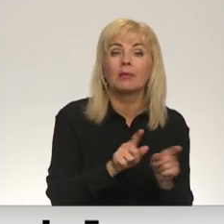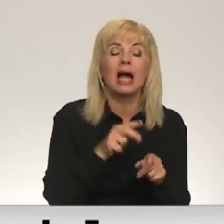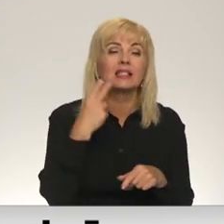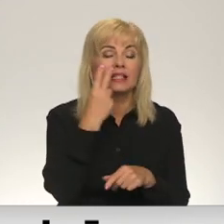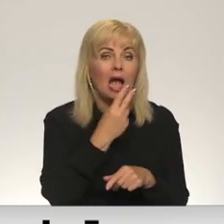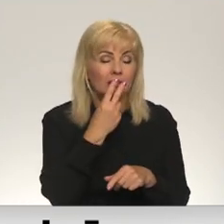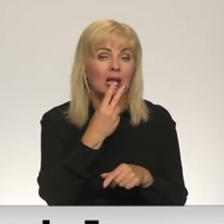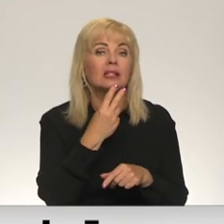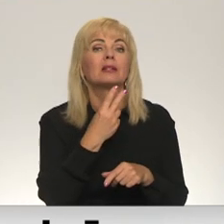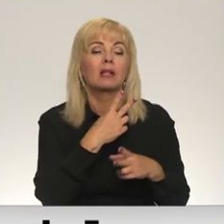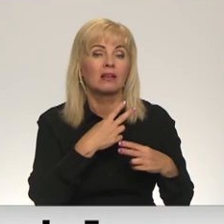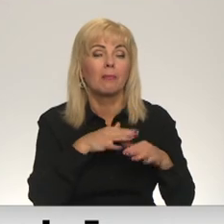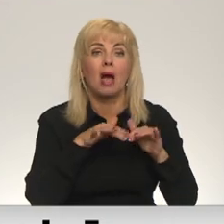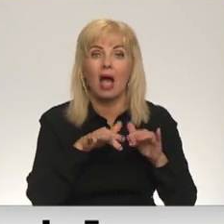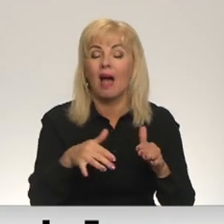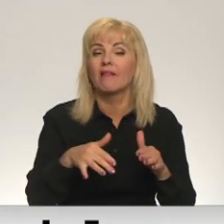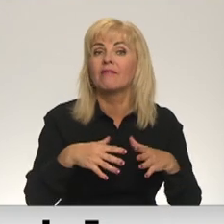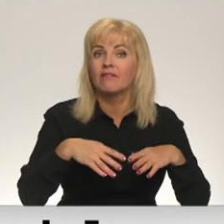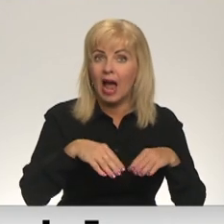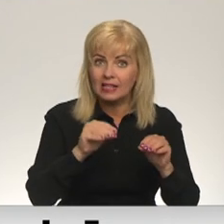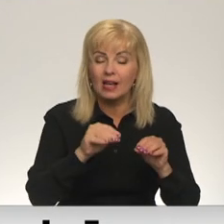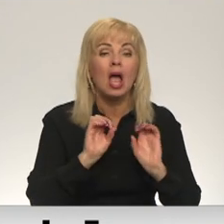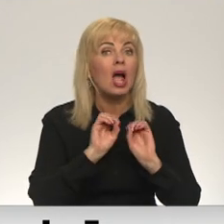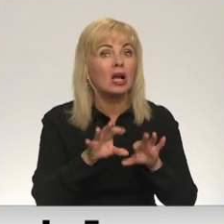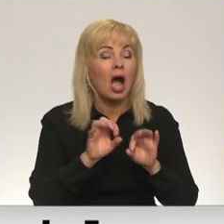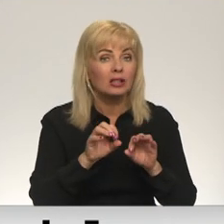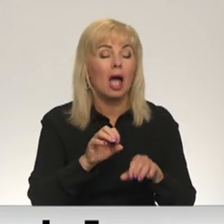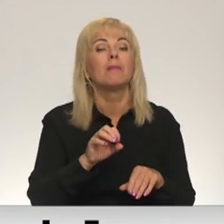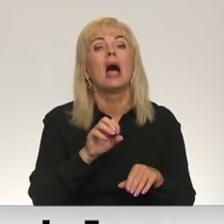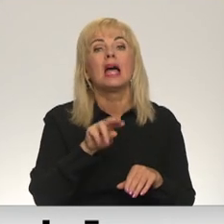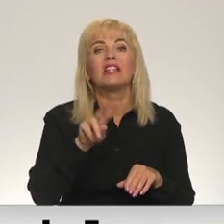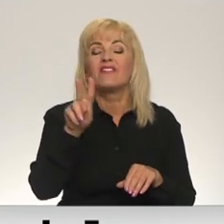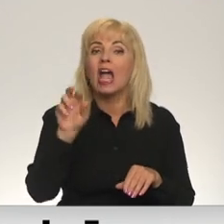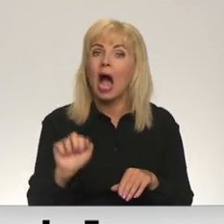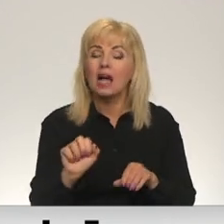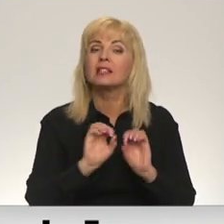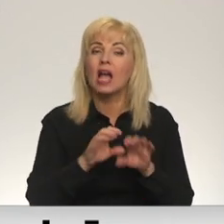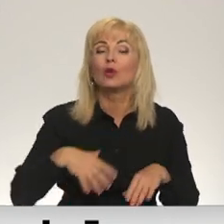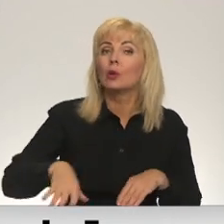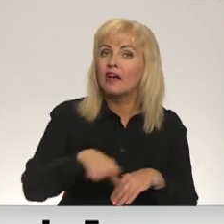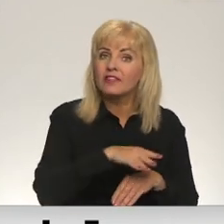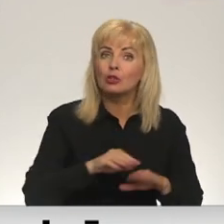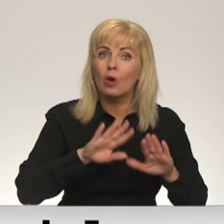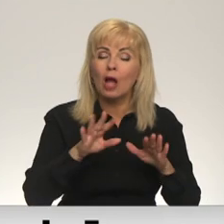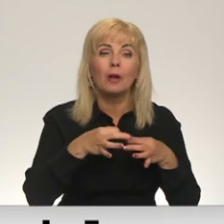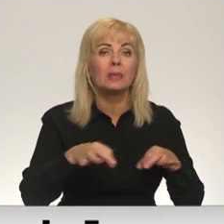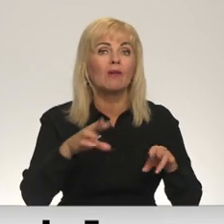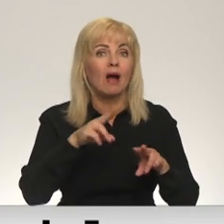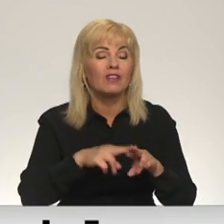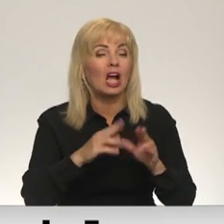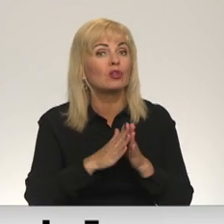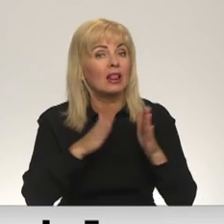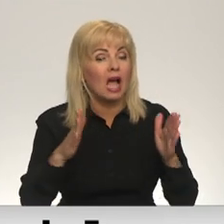darbības veicēja. Kā rakstiskā komentārā skaidro nodarbinātības valsts aģentūrā, gandrīz visos gadījumos vakaņšu skaits ir